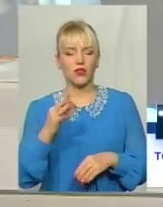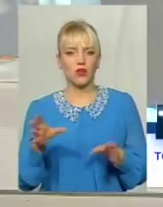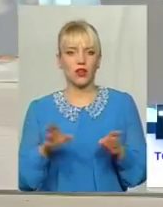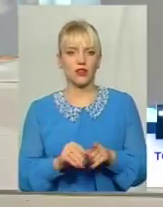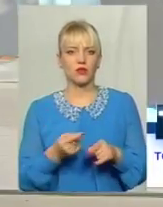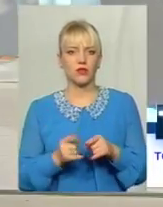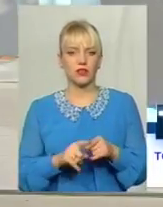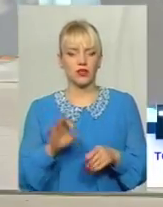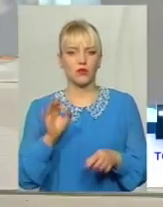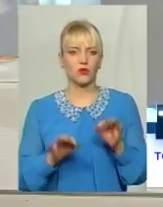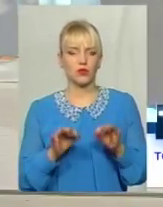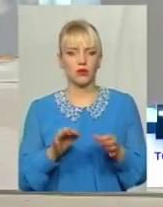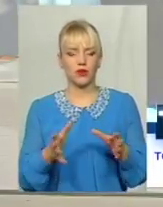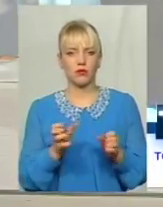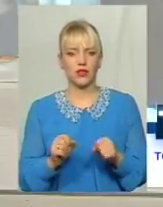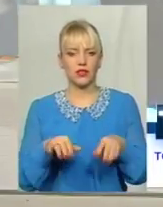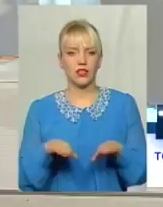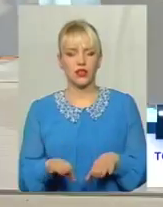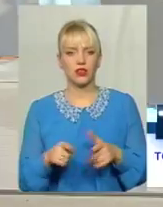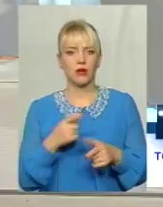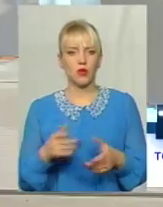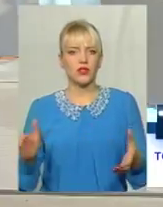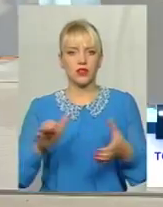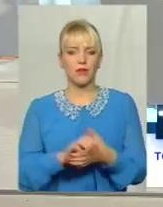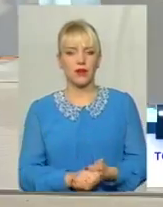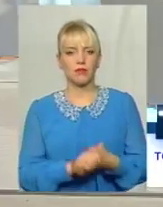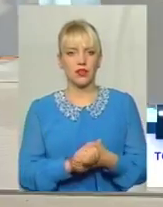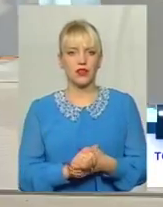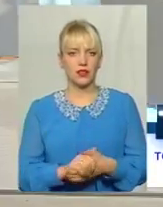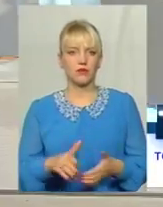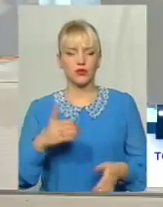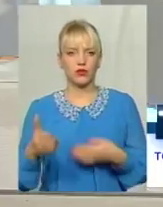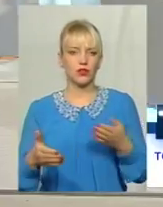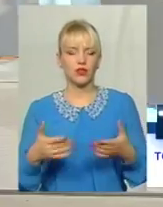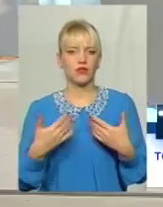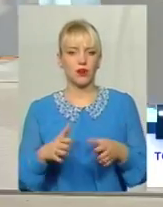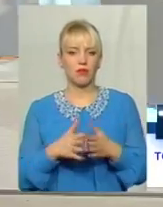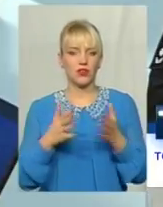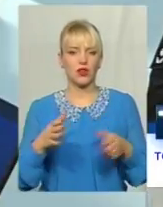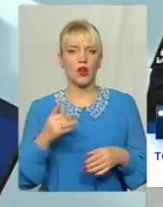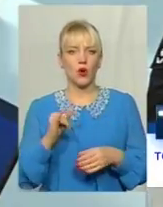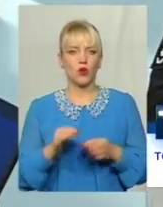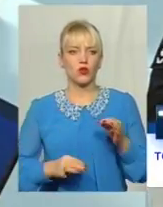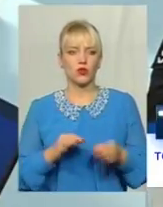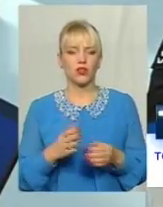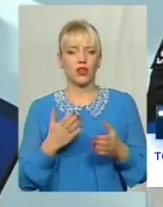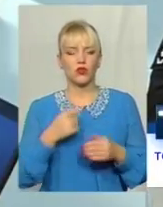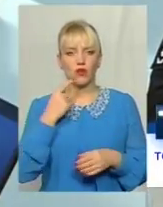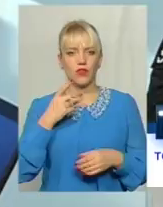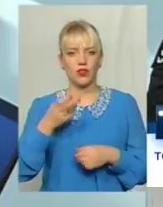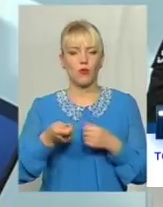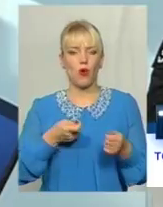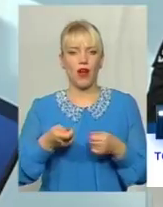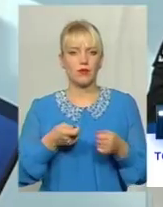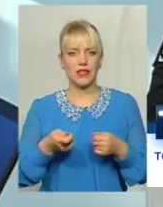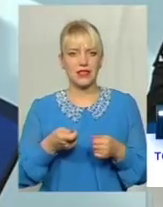вже у суді приймається рішення Або за примиренням сторон вже більше в суді Якщо беремо адміністративне законодавство,